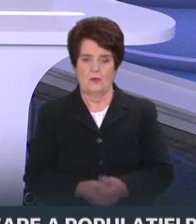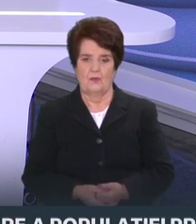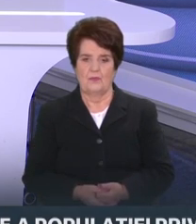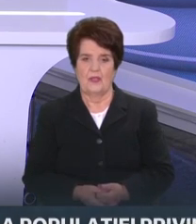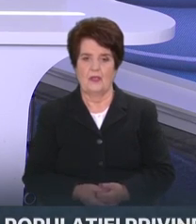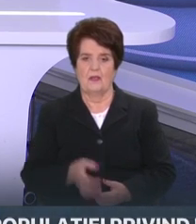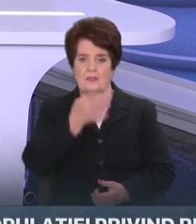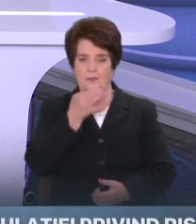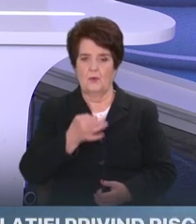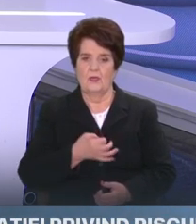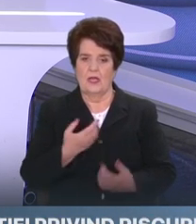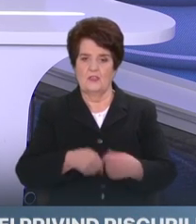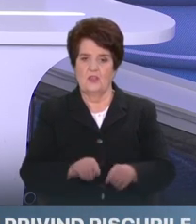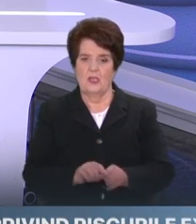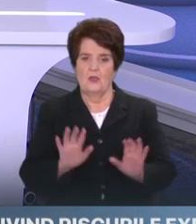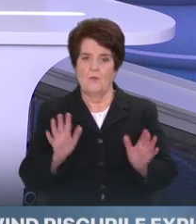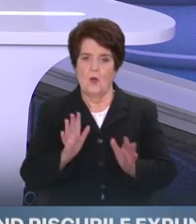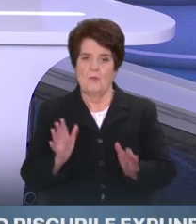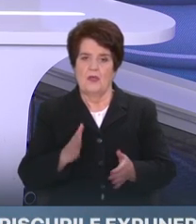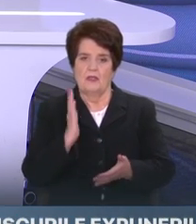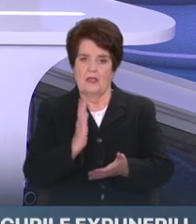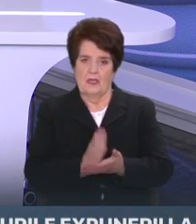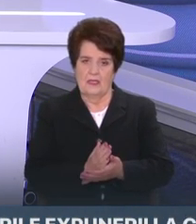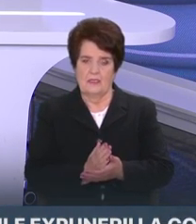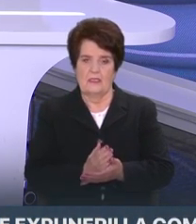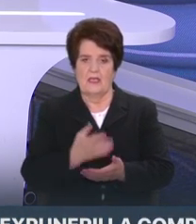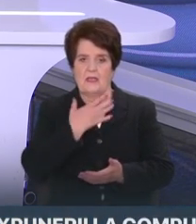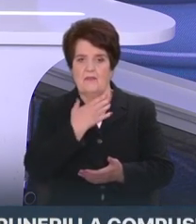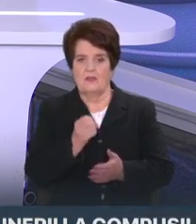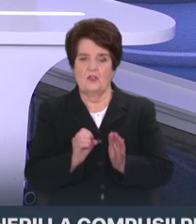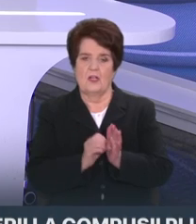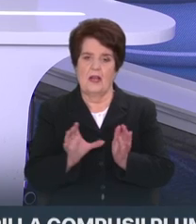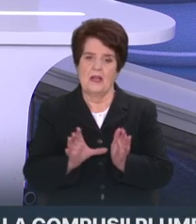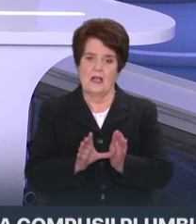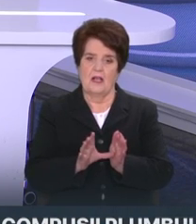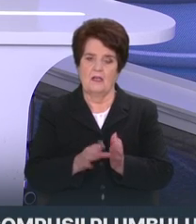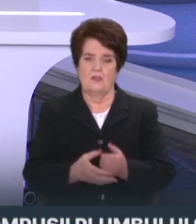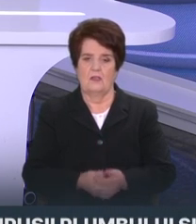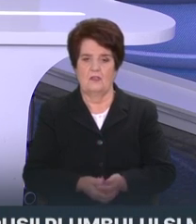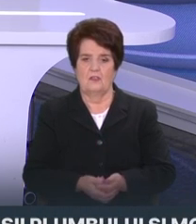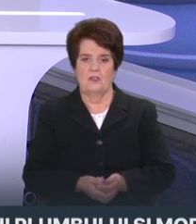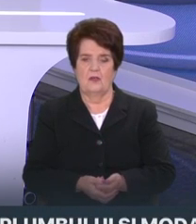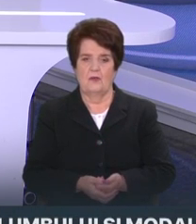să ne spuneți dacă în acest moment avem deficit de energie electrică, așa cum a anunțat ieri